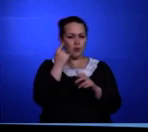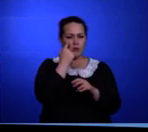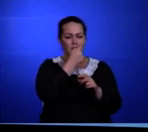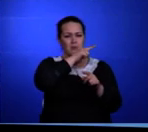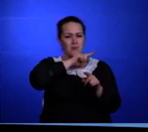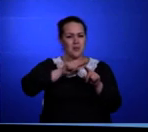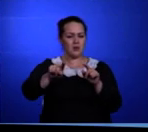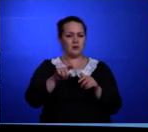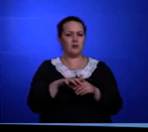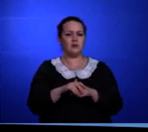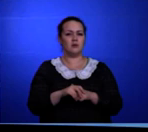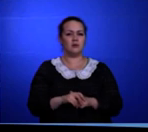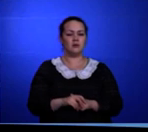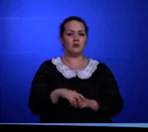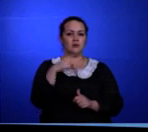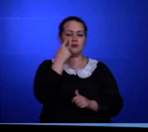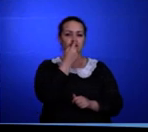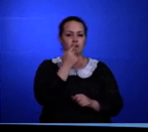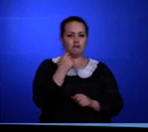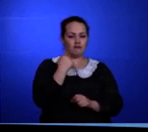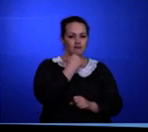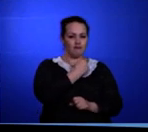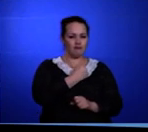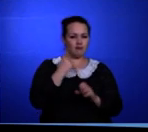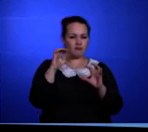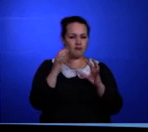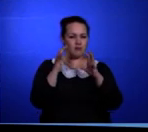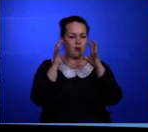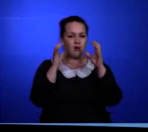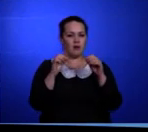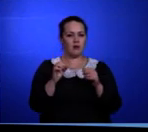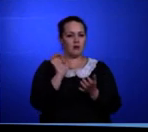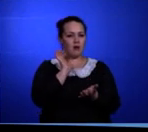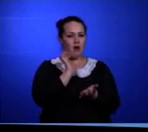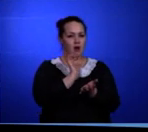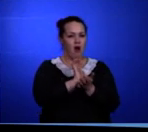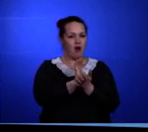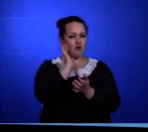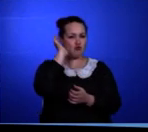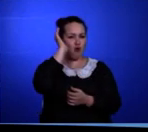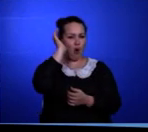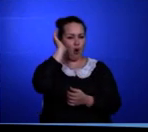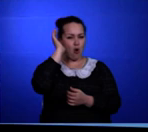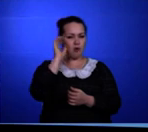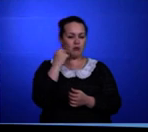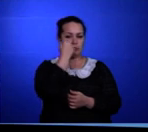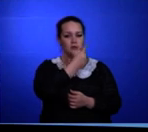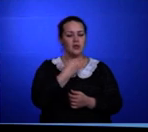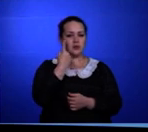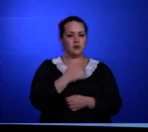Глаза его зло сверкали на черном от грязи и дыма лице.